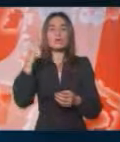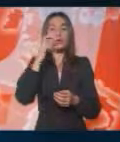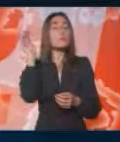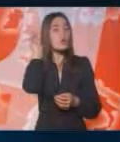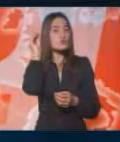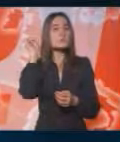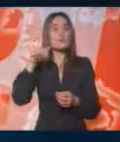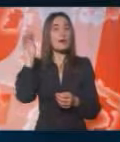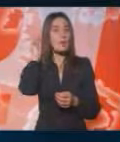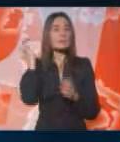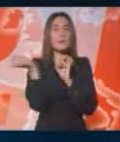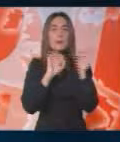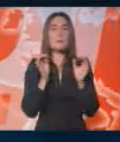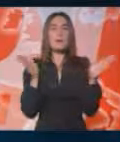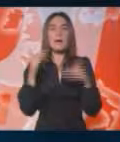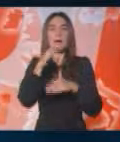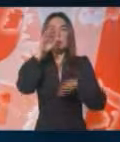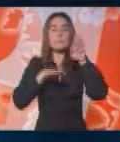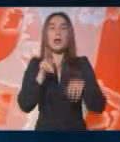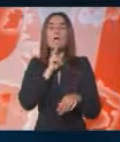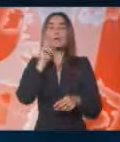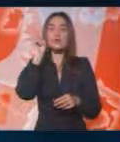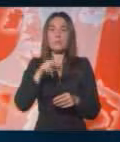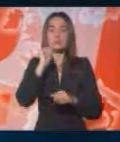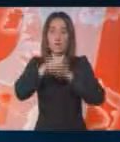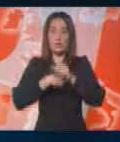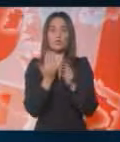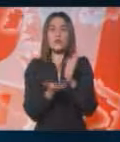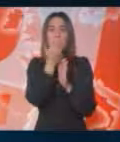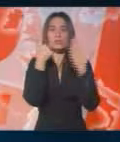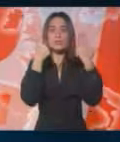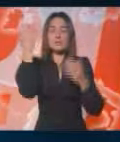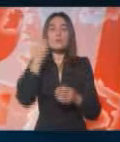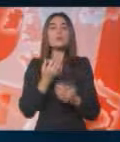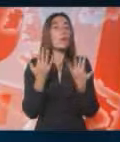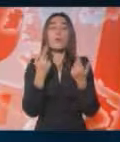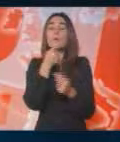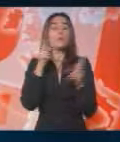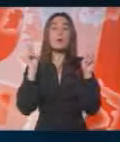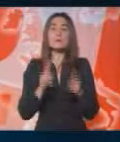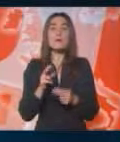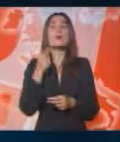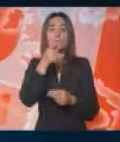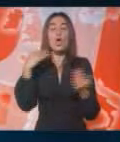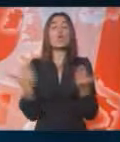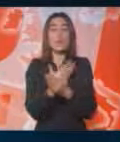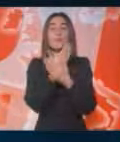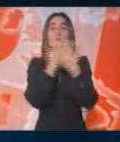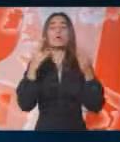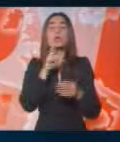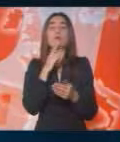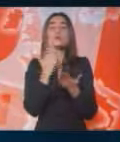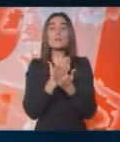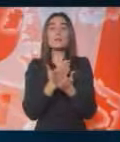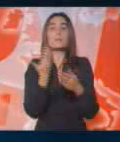smo da vlada priprema paket mera koji će mogućiti godišnji rast od 6%, koliko je to realno? To je novi model koji će biti